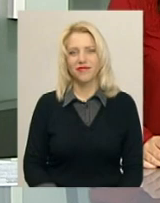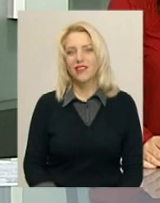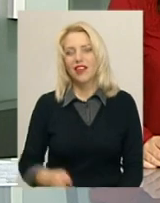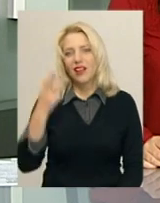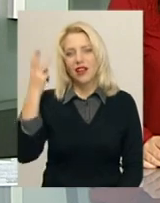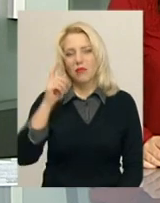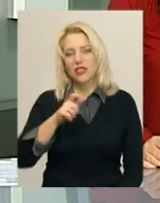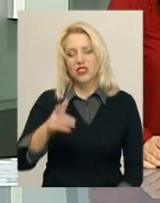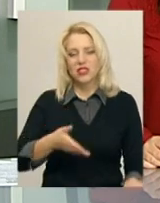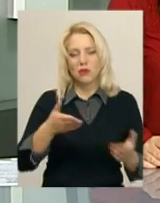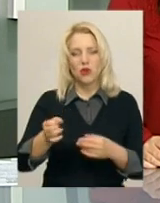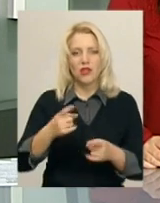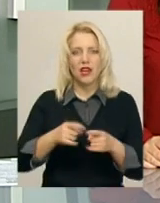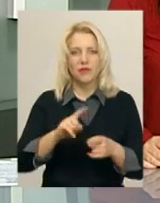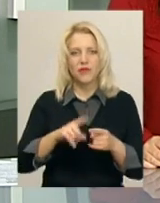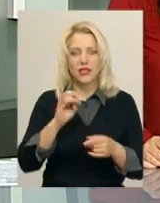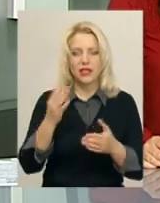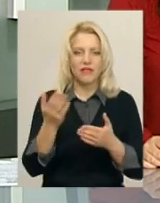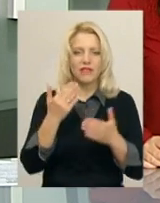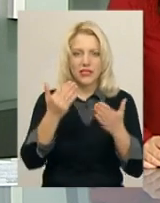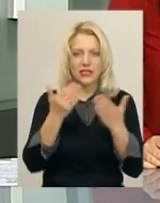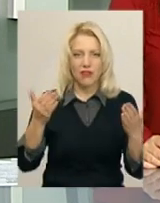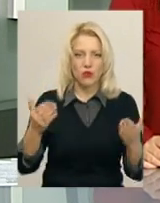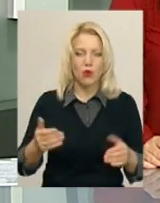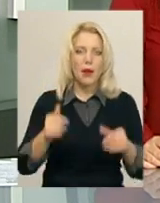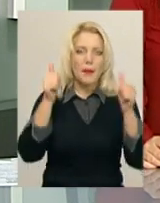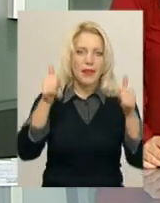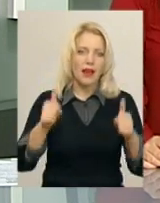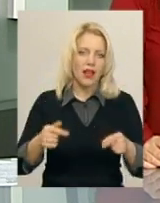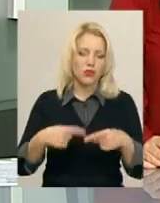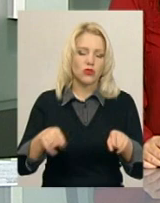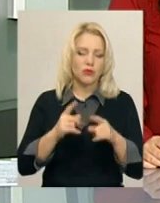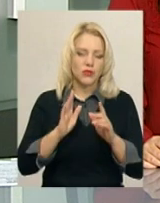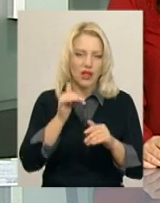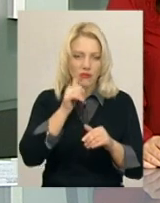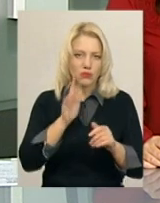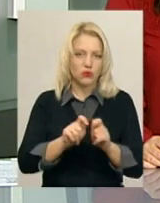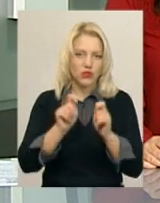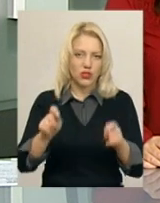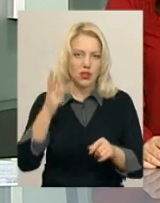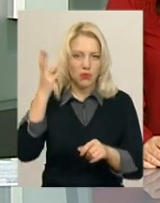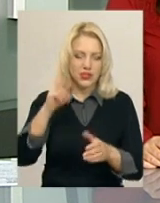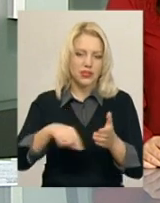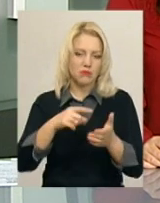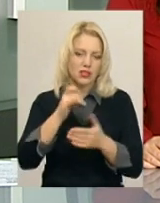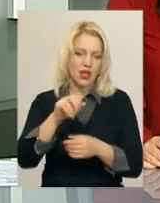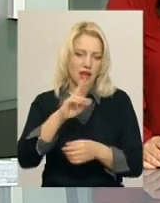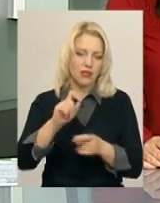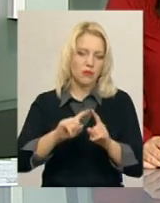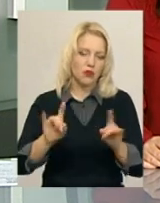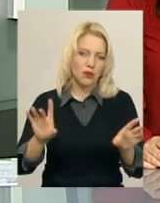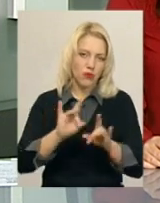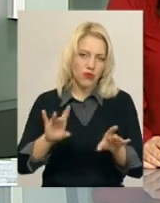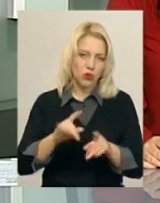Хмельничан запрошують на ретросспективну виставку плакату. Завтра її відкриють у Хмельницькій міській раді. Про це повідомив автор